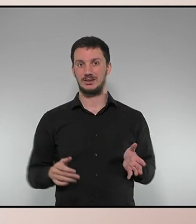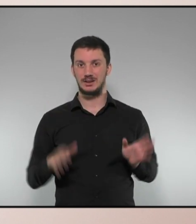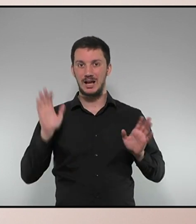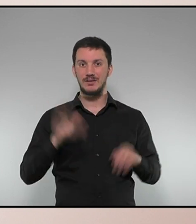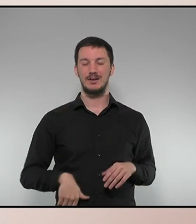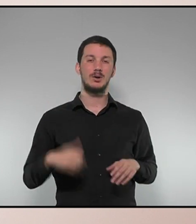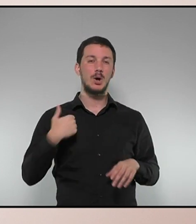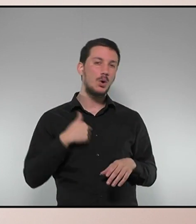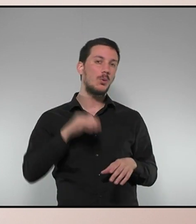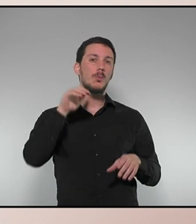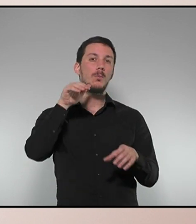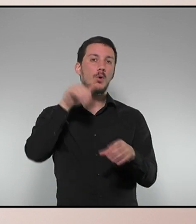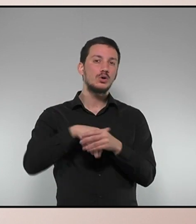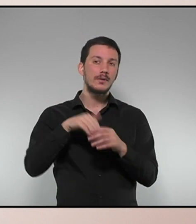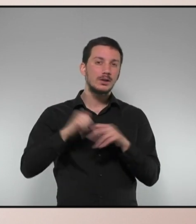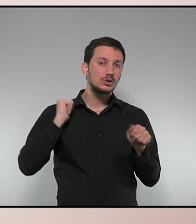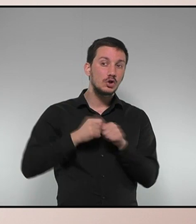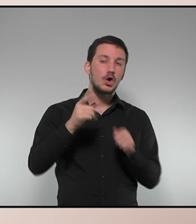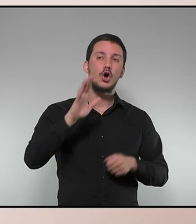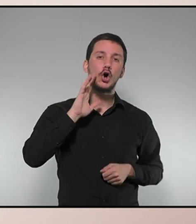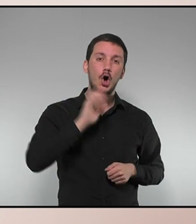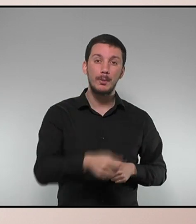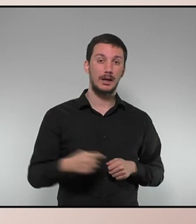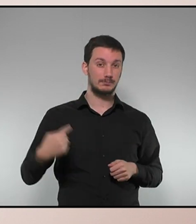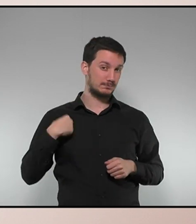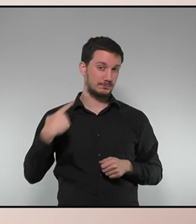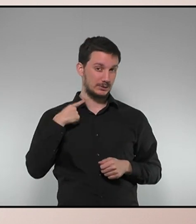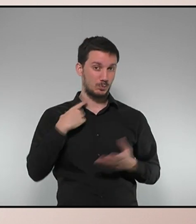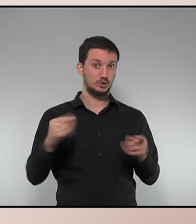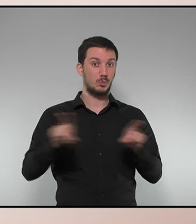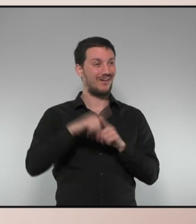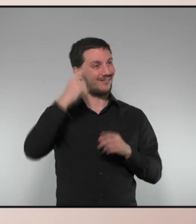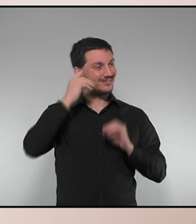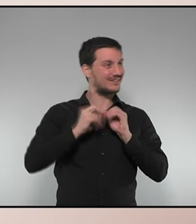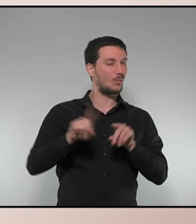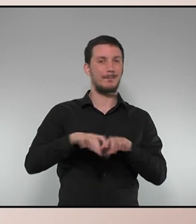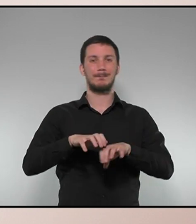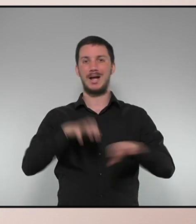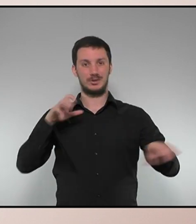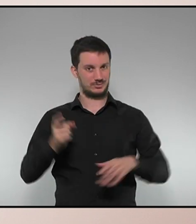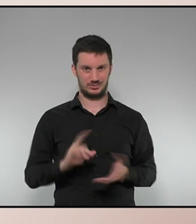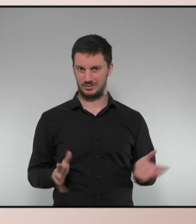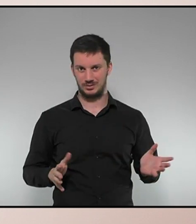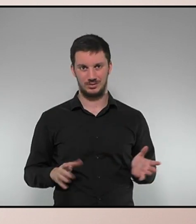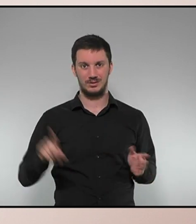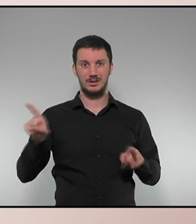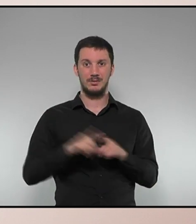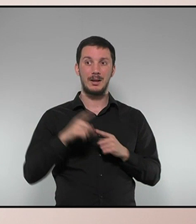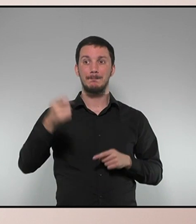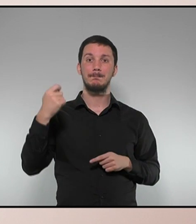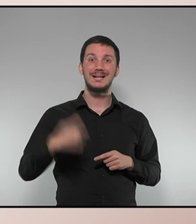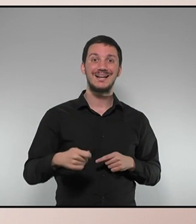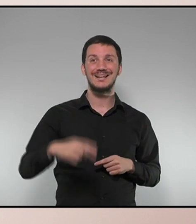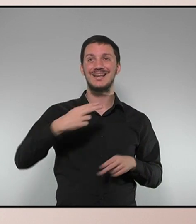de votacions en seu parlamentària i continuen fent com si tinguessin majoria. I no fa respectar com pertoca la presidència de la